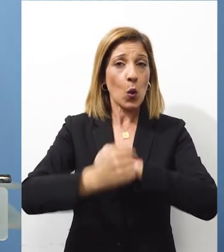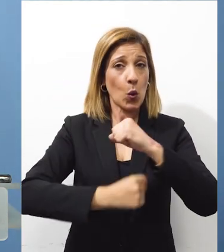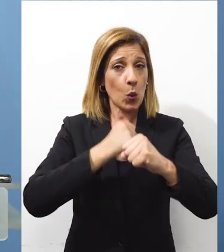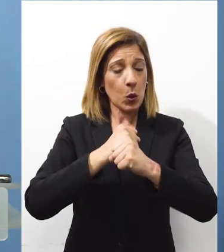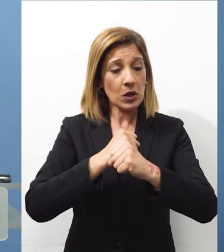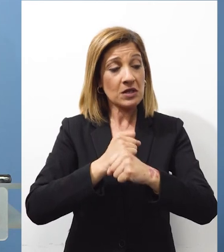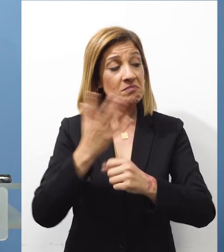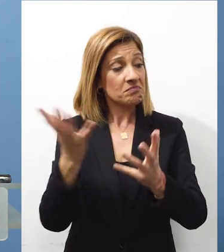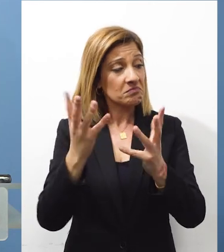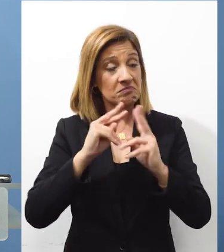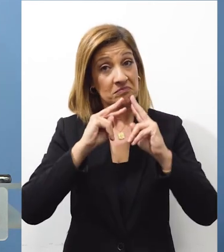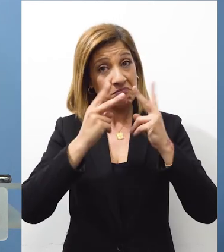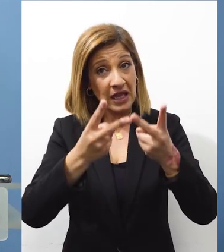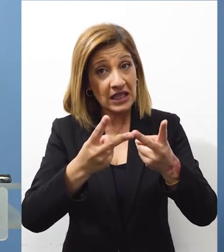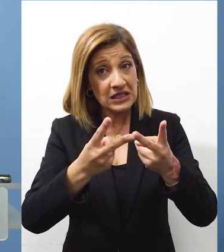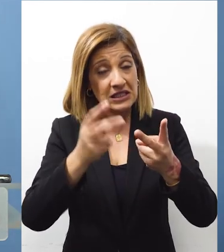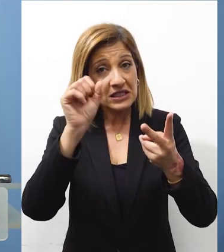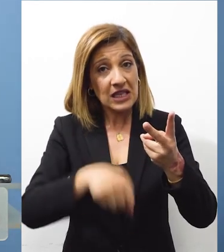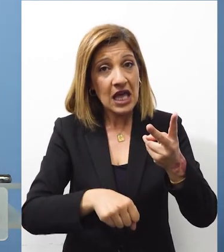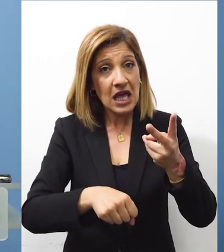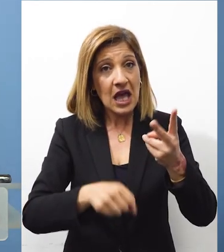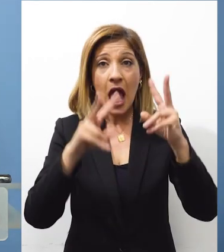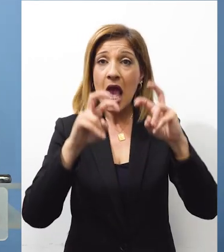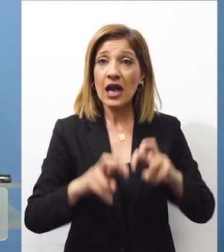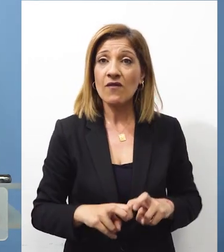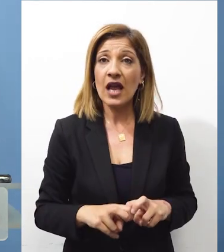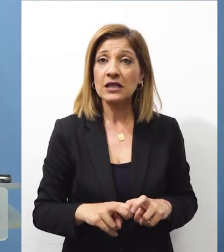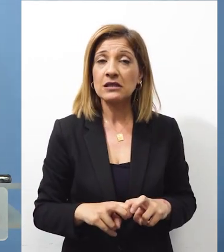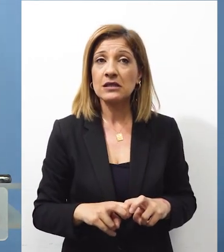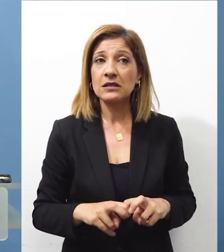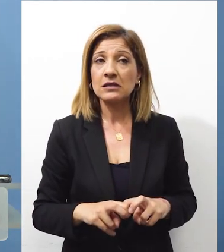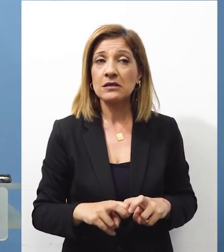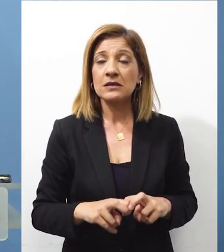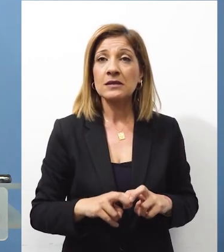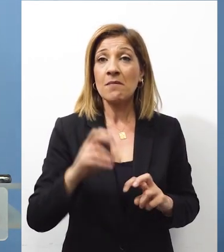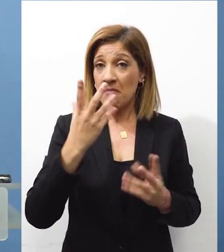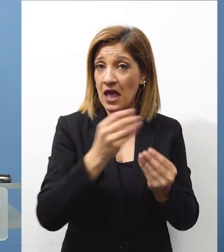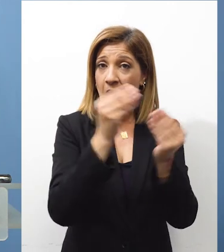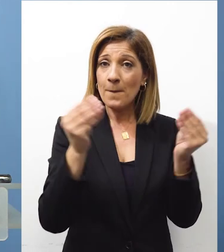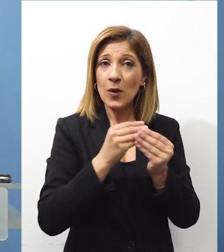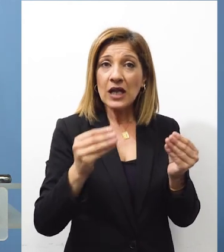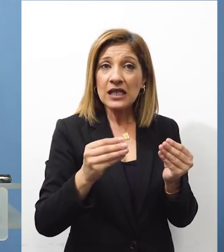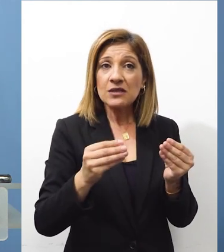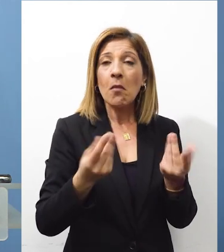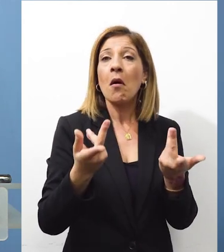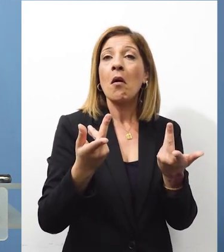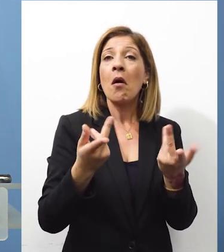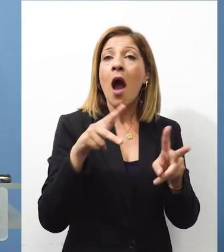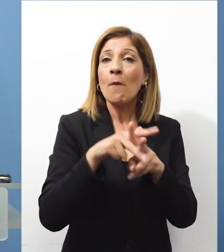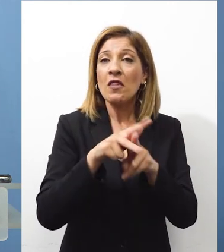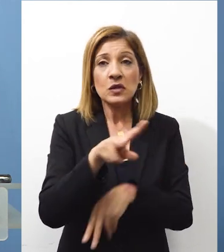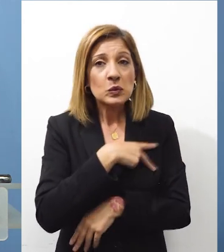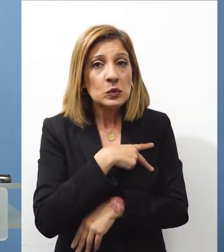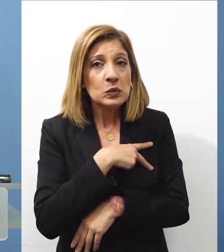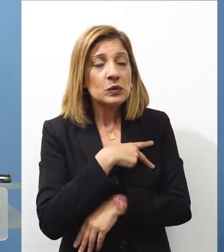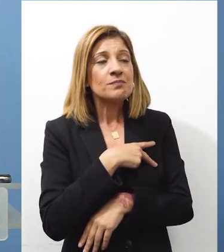έρβερες σε σχέση με το θέμα Αν ήθελα έχει την κατάληξη που μάλλον έχει παρόμοιοι υπόθεση Με τους σέβερες Την οποία δεν υπάρχει προς το παρόν Τίποτε ενώ έχει περάσει και περίπου ένα